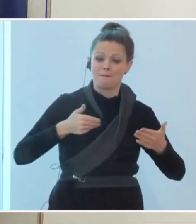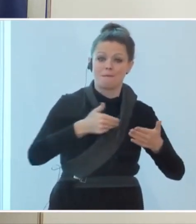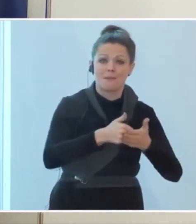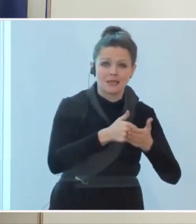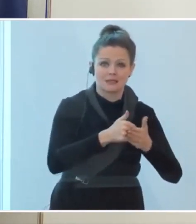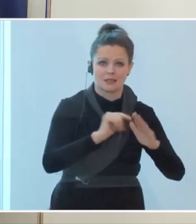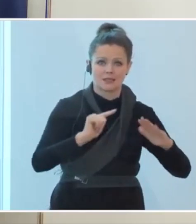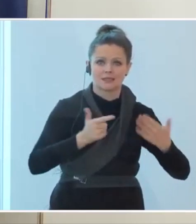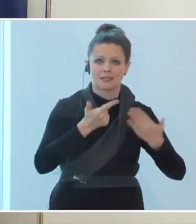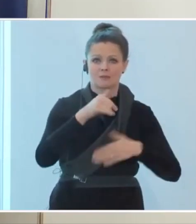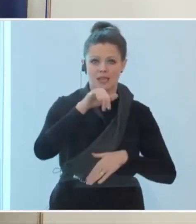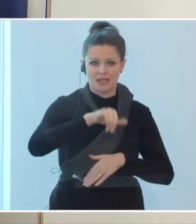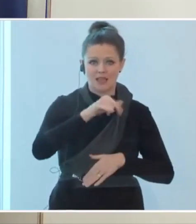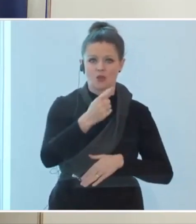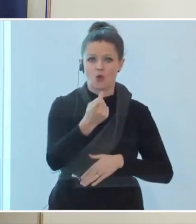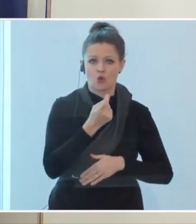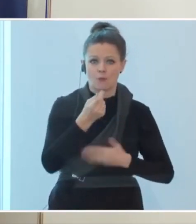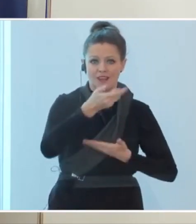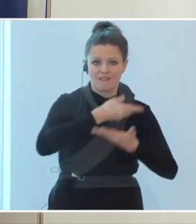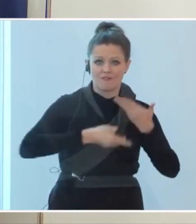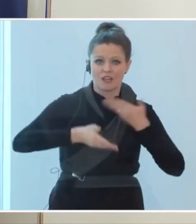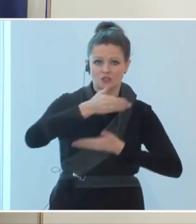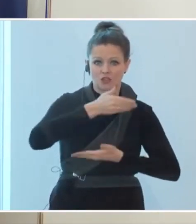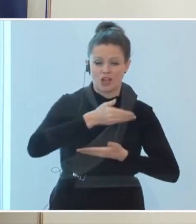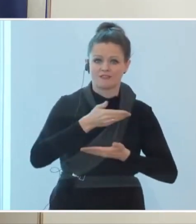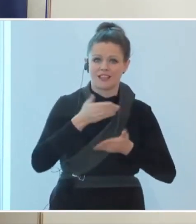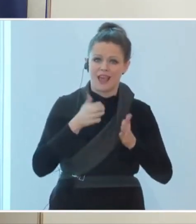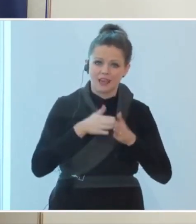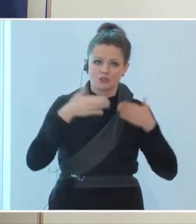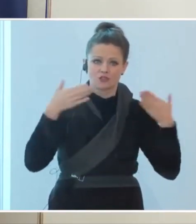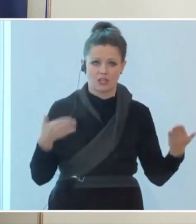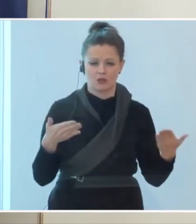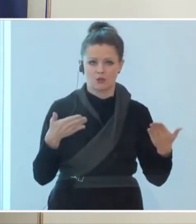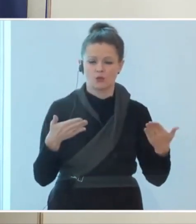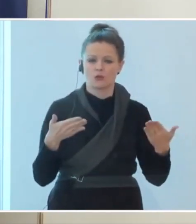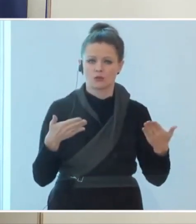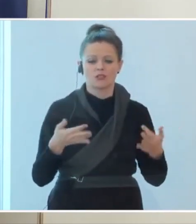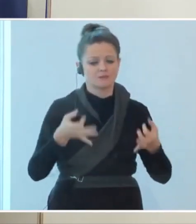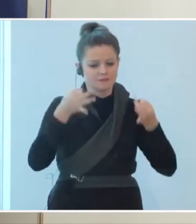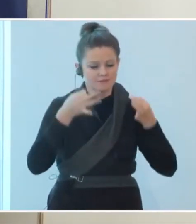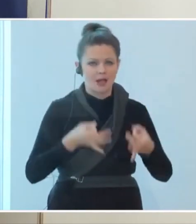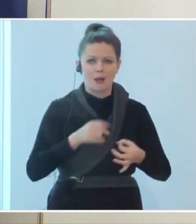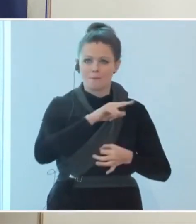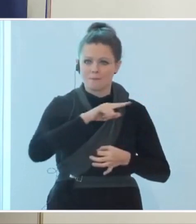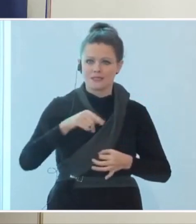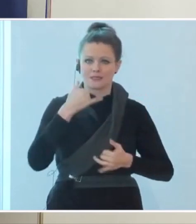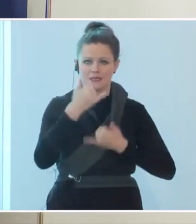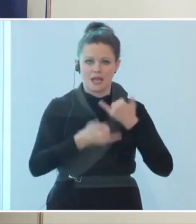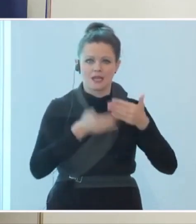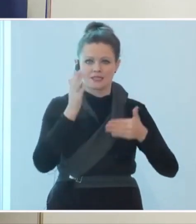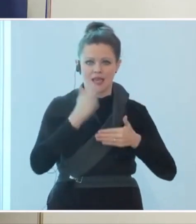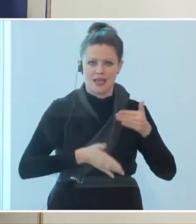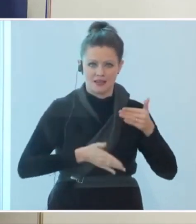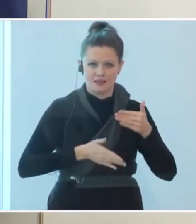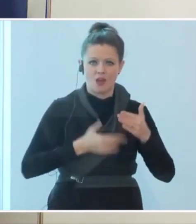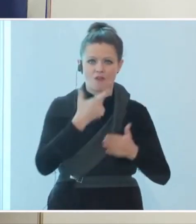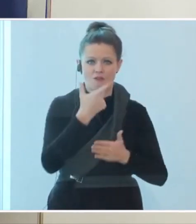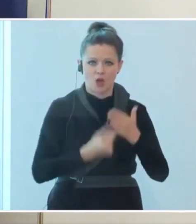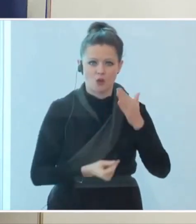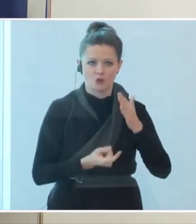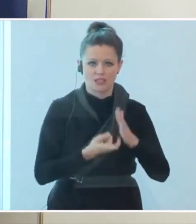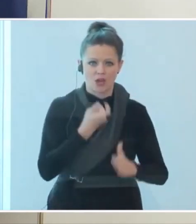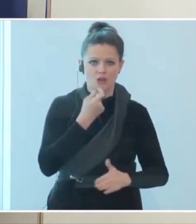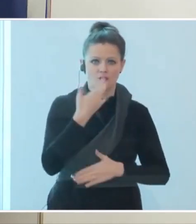wirtschaftliche Entschädigungen geben wird. Konkret bis Jahresende 50 Prozent des entgangenen